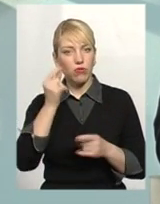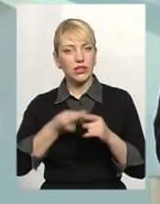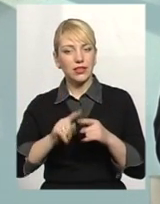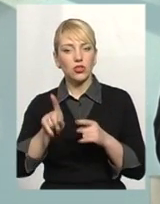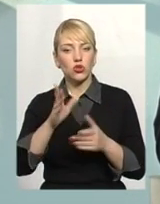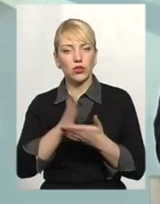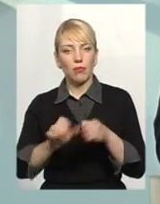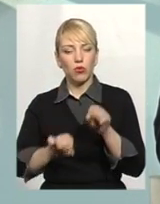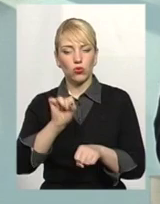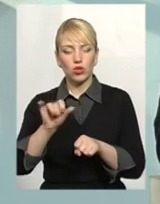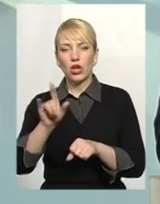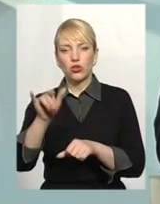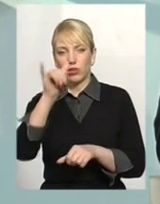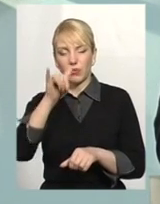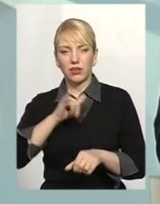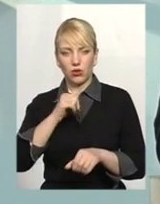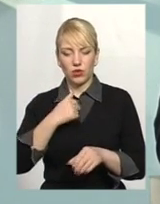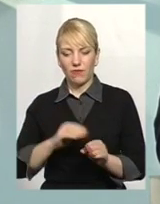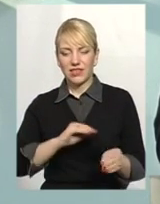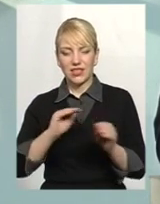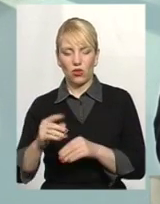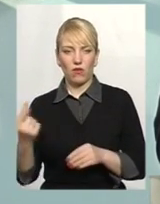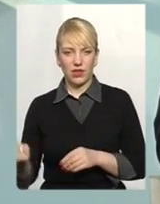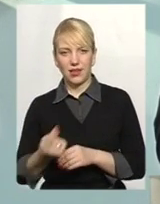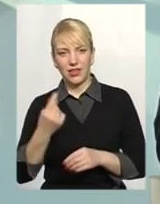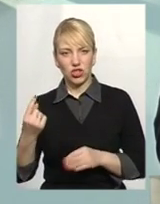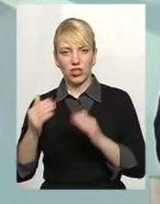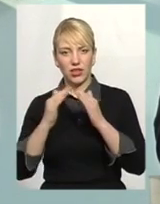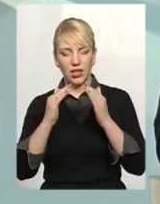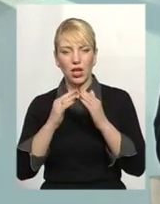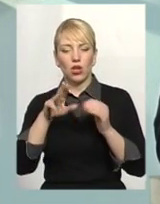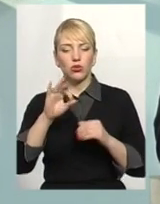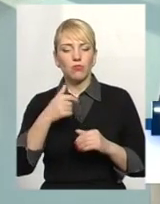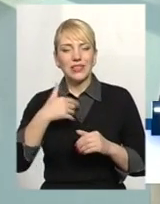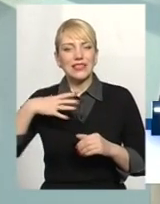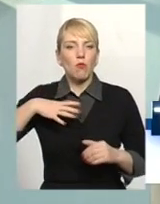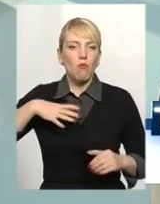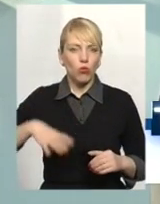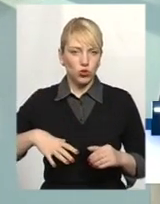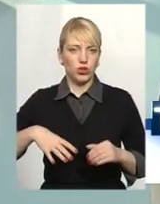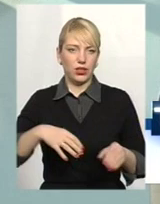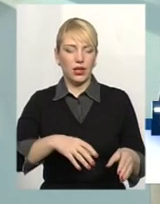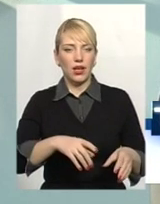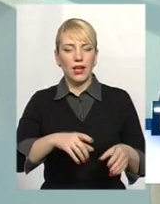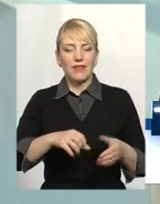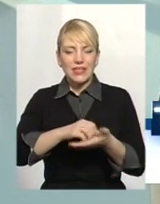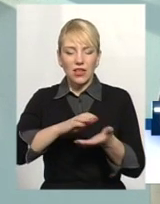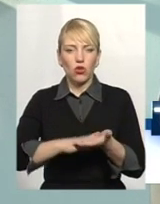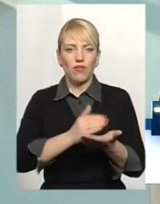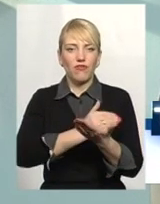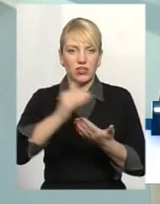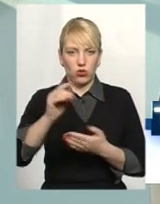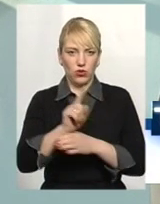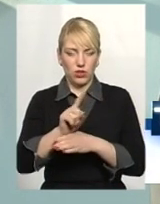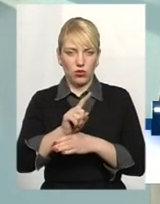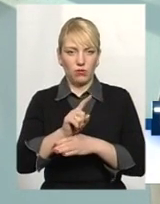нам не дають можливості встановити лічильник, ми змушені все-таки переводити на ці граничні норми, тому що чітко передбачено,